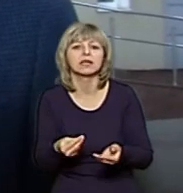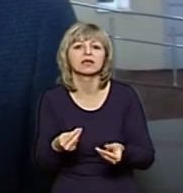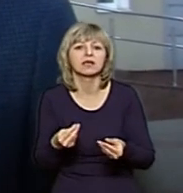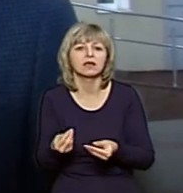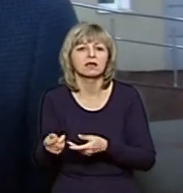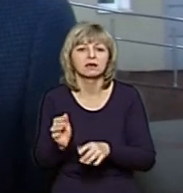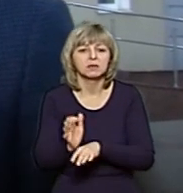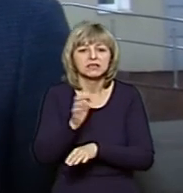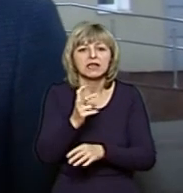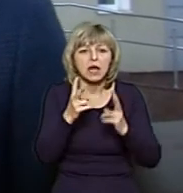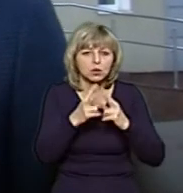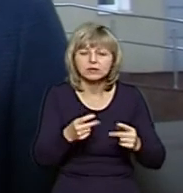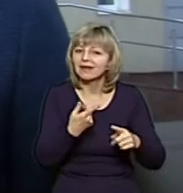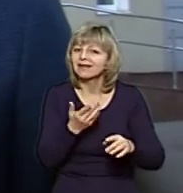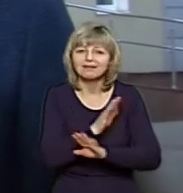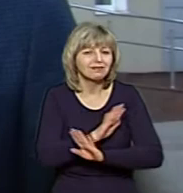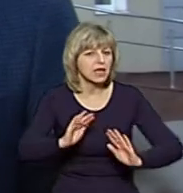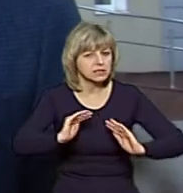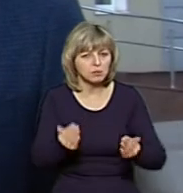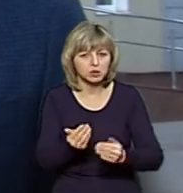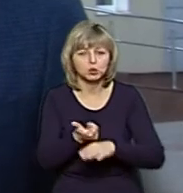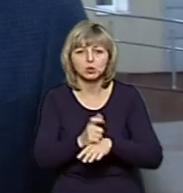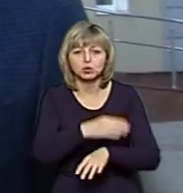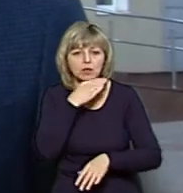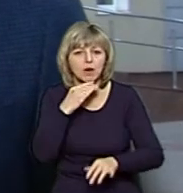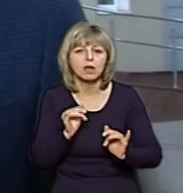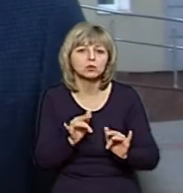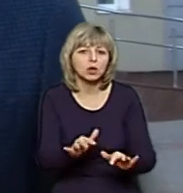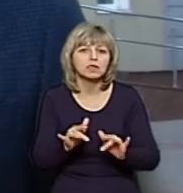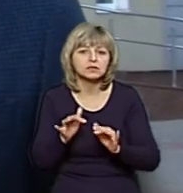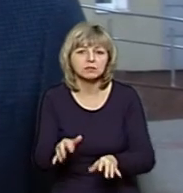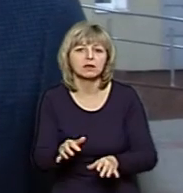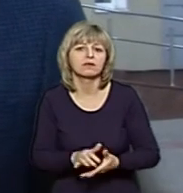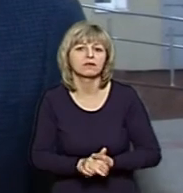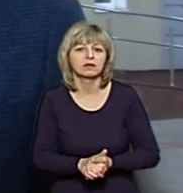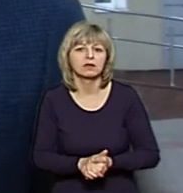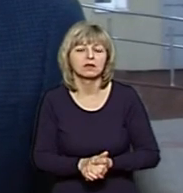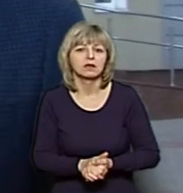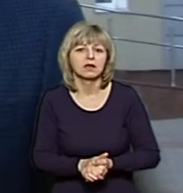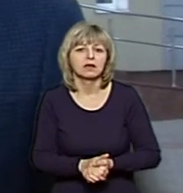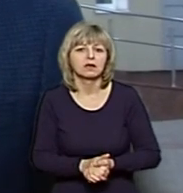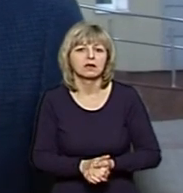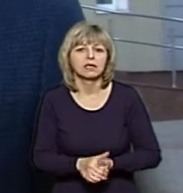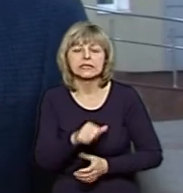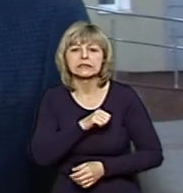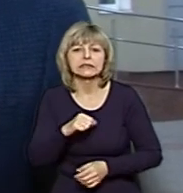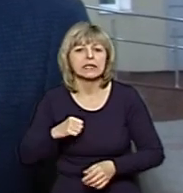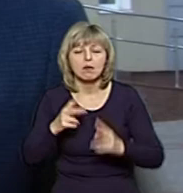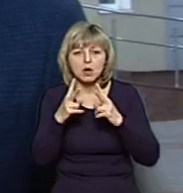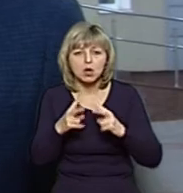до розгляду, не зменшуються. Тому що дуже багато справ, кадровий голод був, але просто сам розгляд